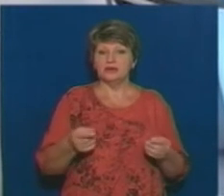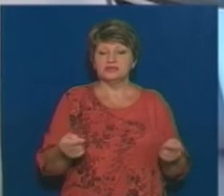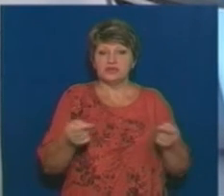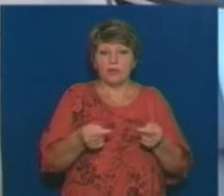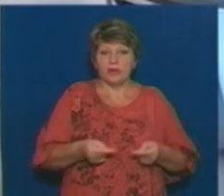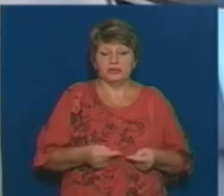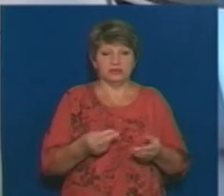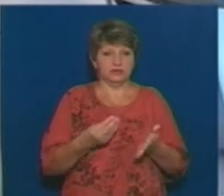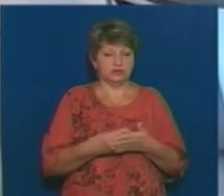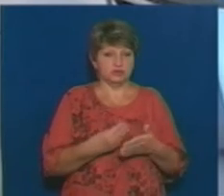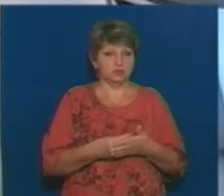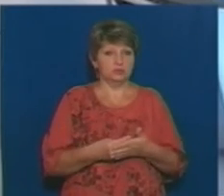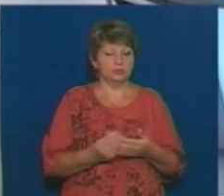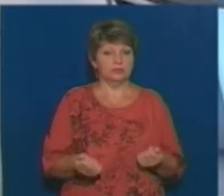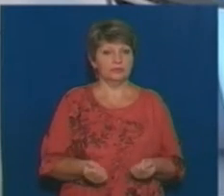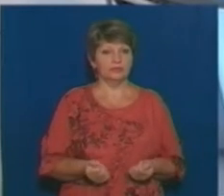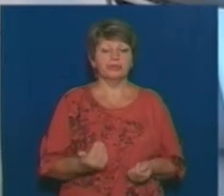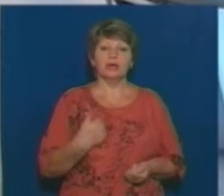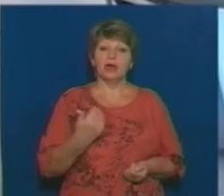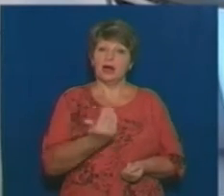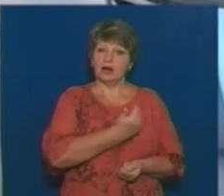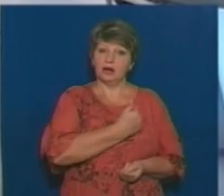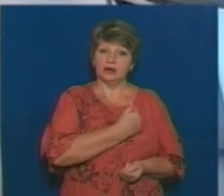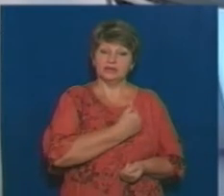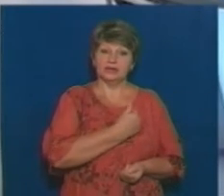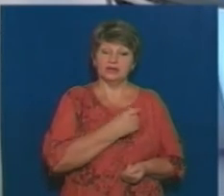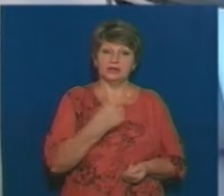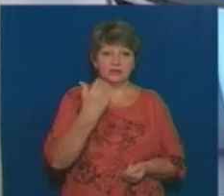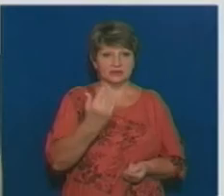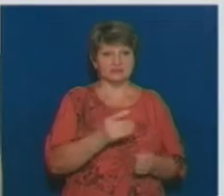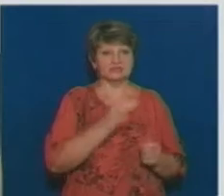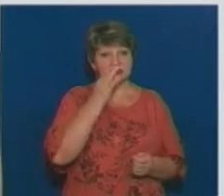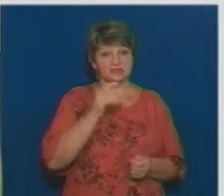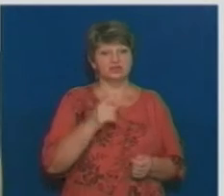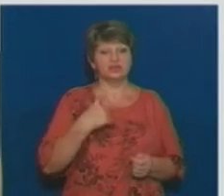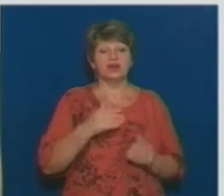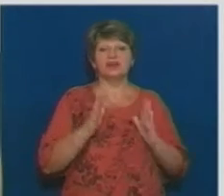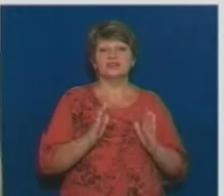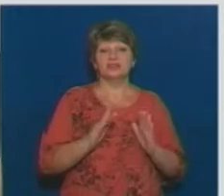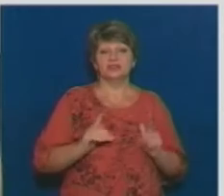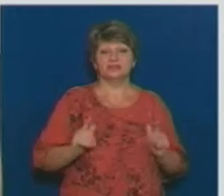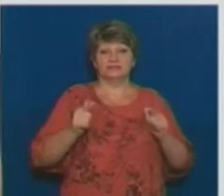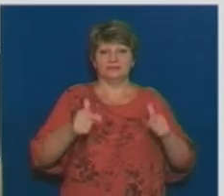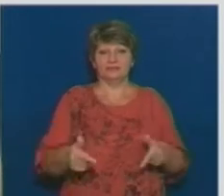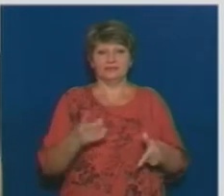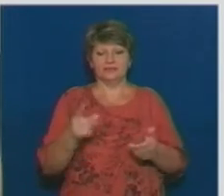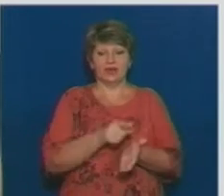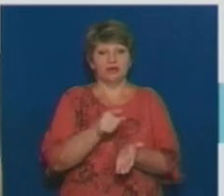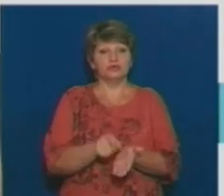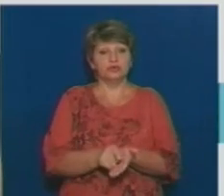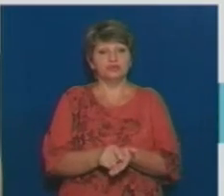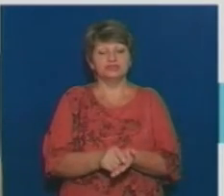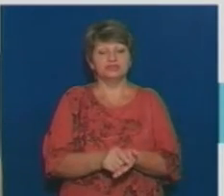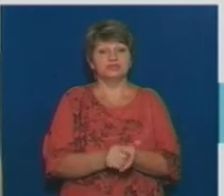говорити? Ну, хотів би розпочати з того, що я на посаді лише з березня місяця, і тому, як би мовити, це все було зроблено в період,